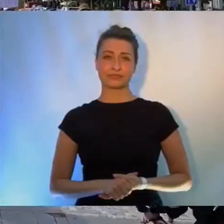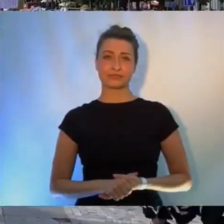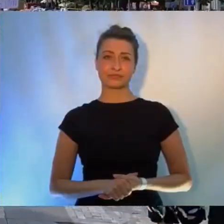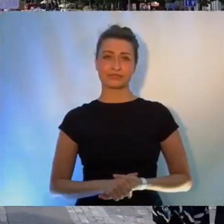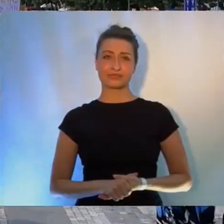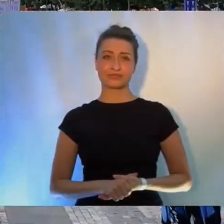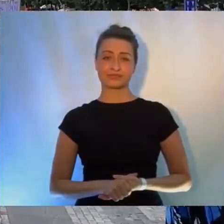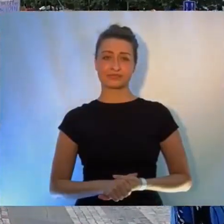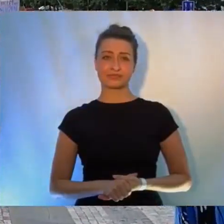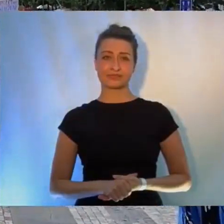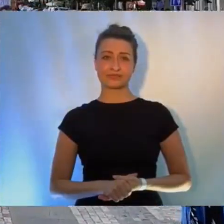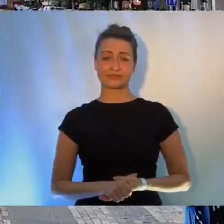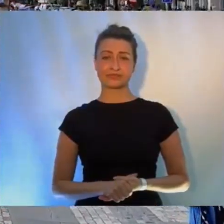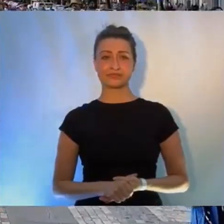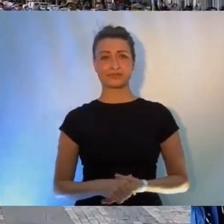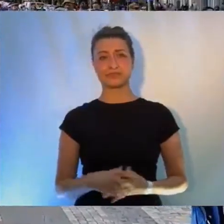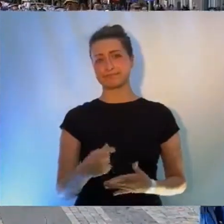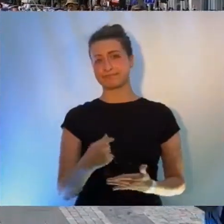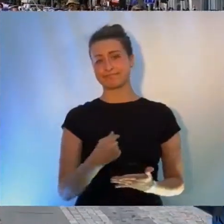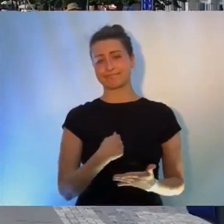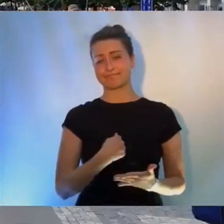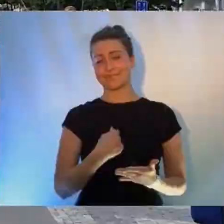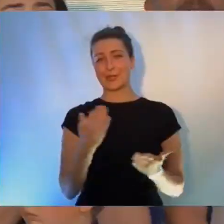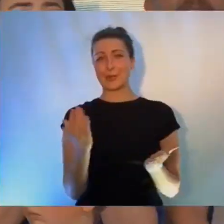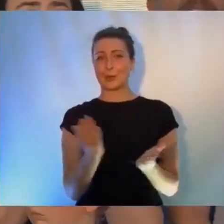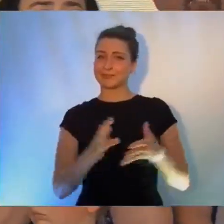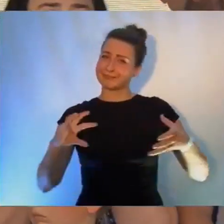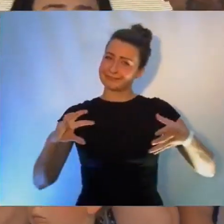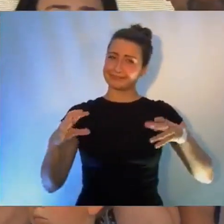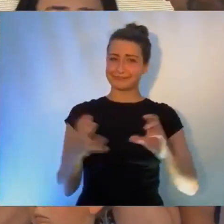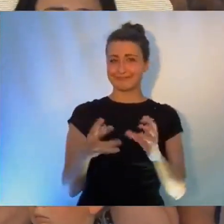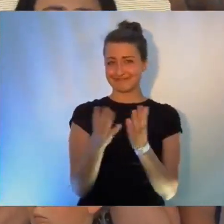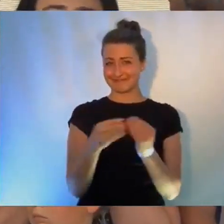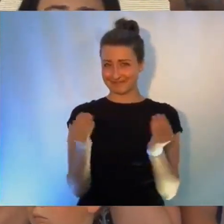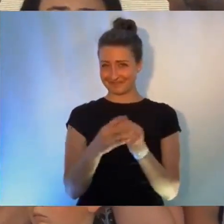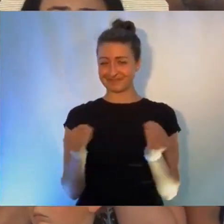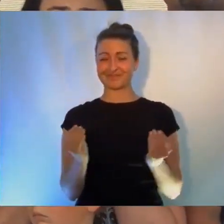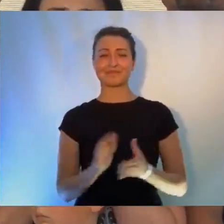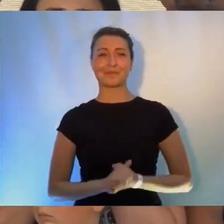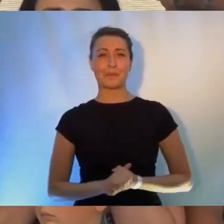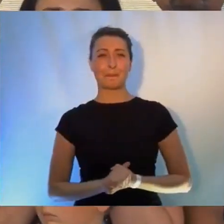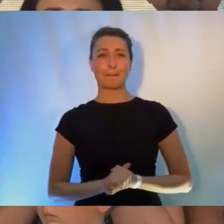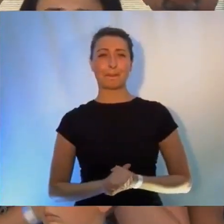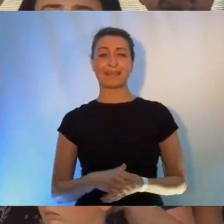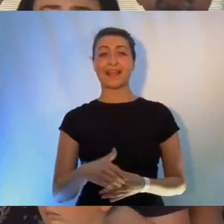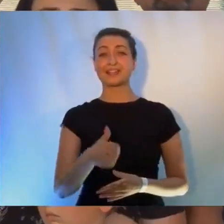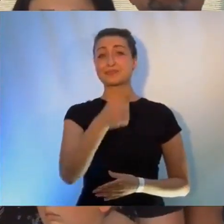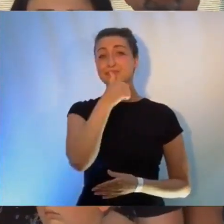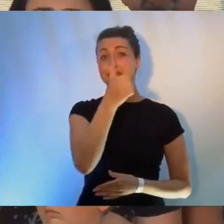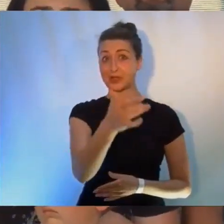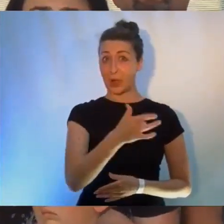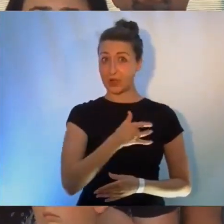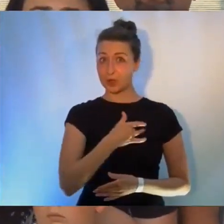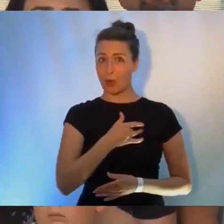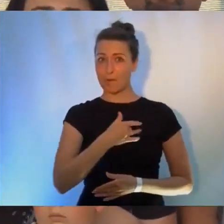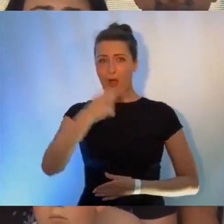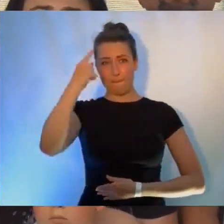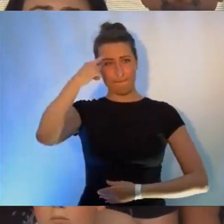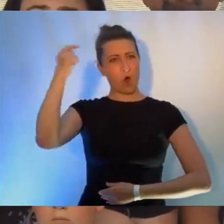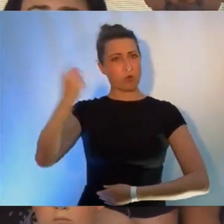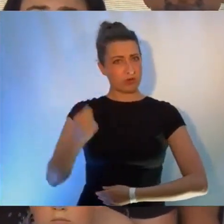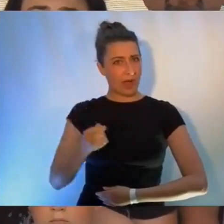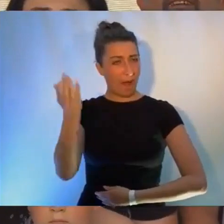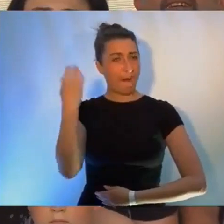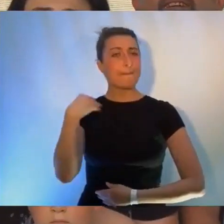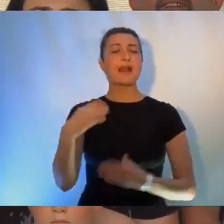Já už budu velice stručný. Jeden moudrý člověk řekl, nakrmit ty chudé není problém,